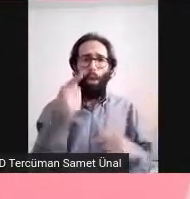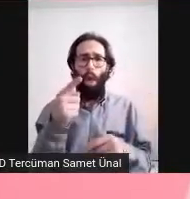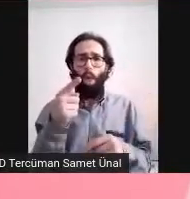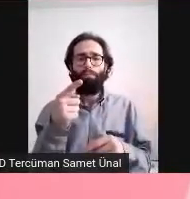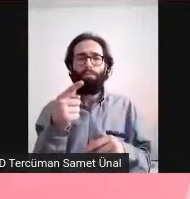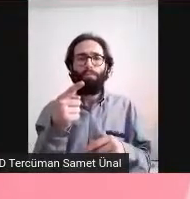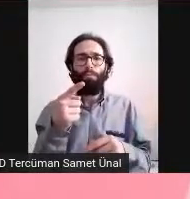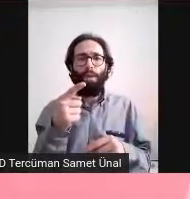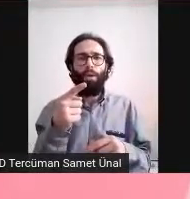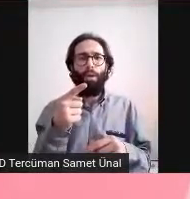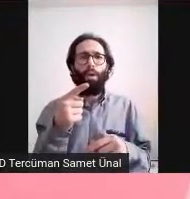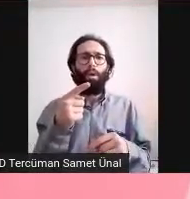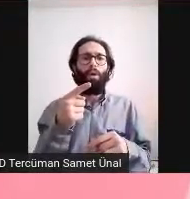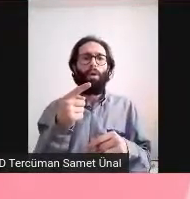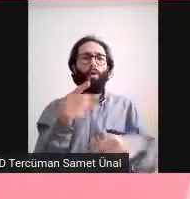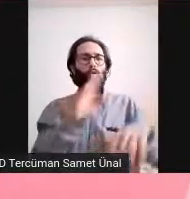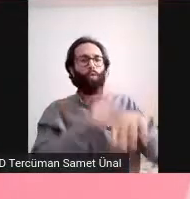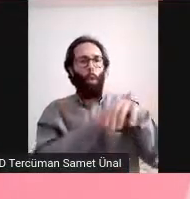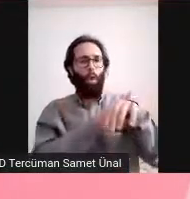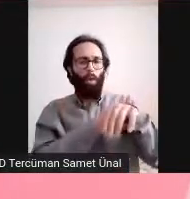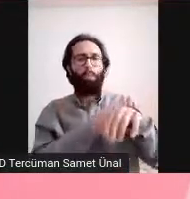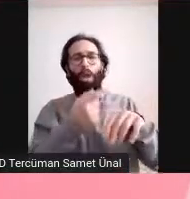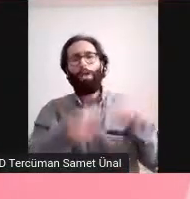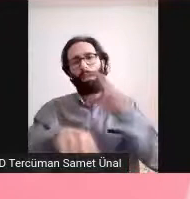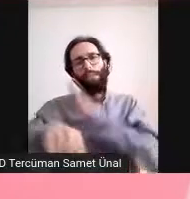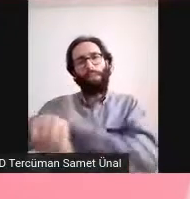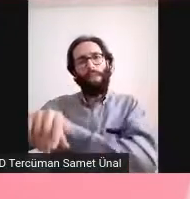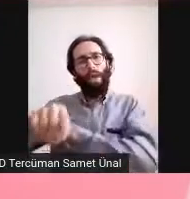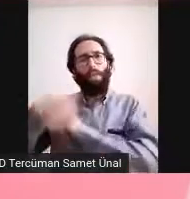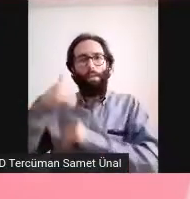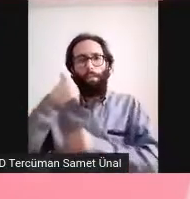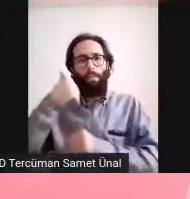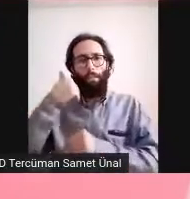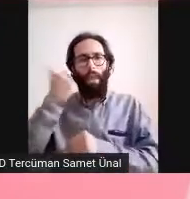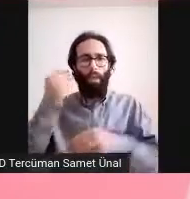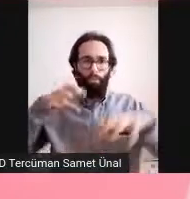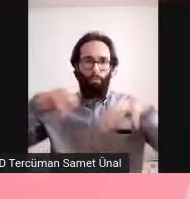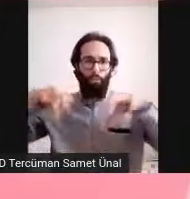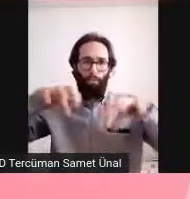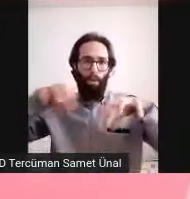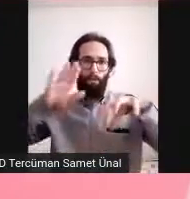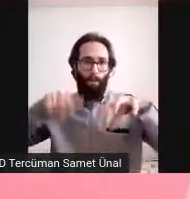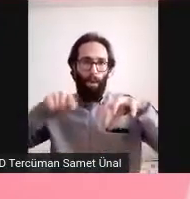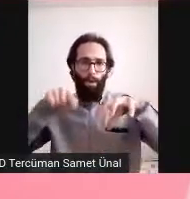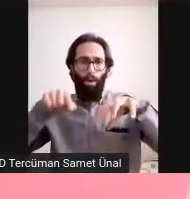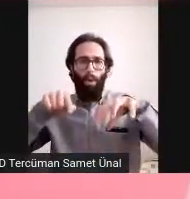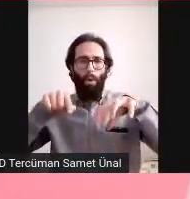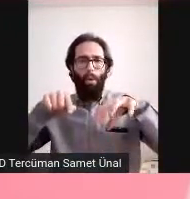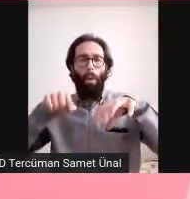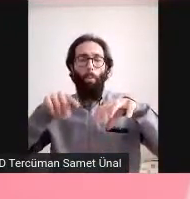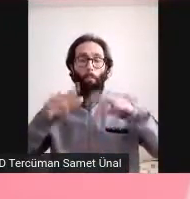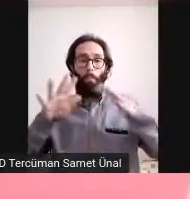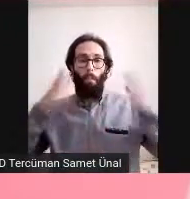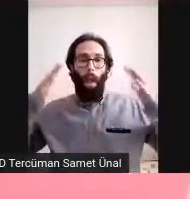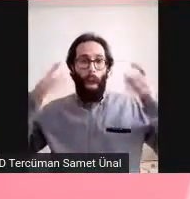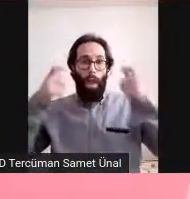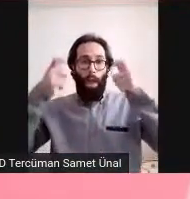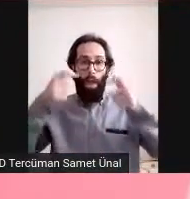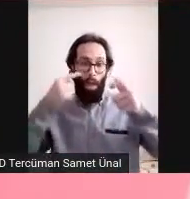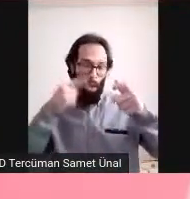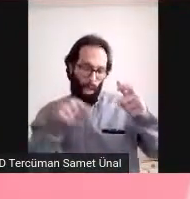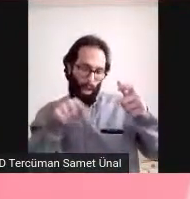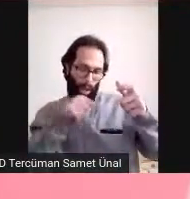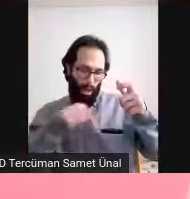okla gösteriliyor. Şimdi parlak alanlar enflamasyon demekmiş. Koyu alanlarda kanama